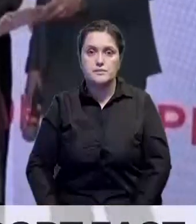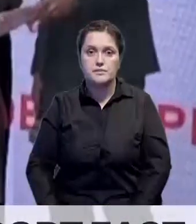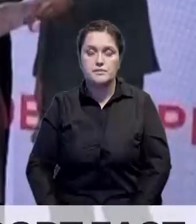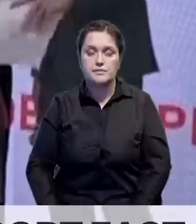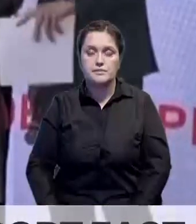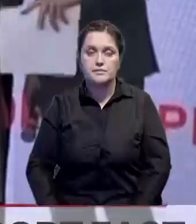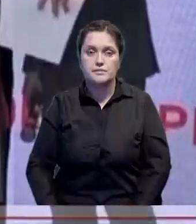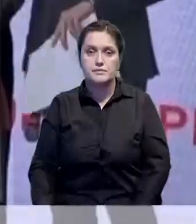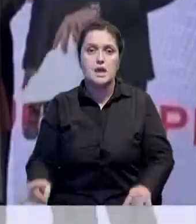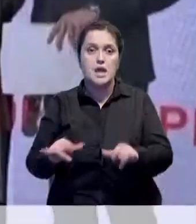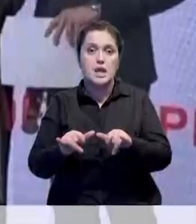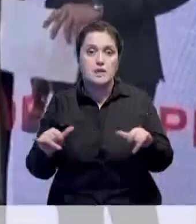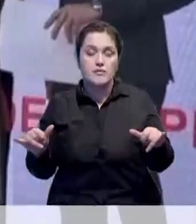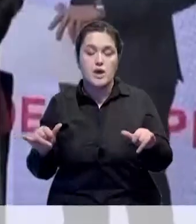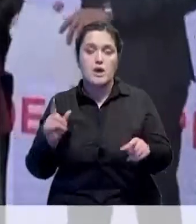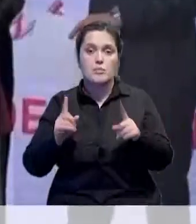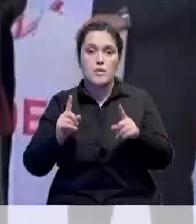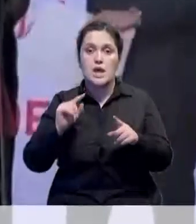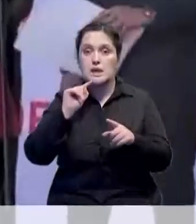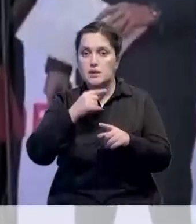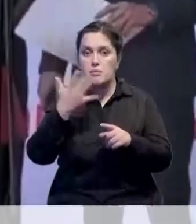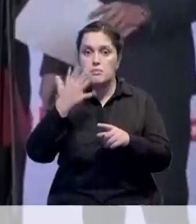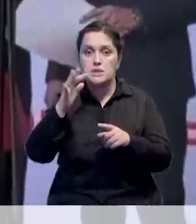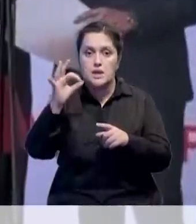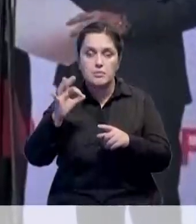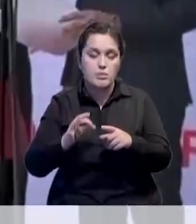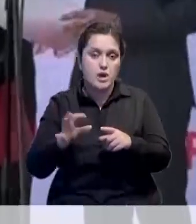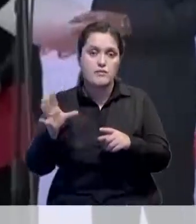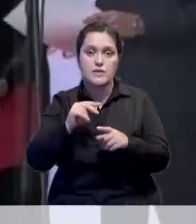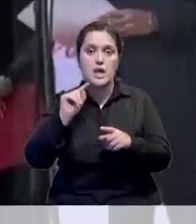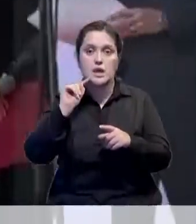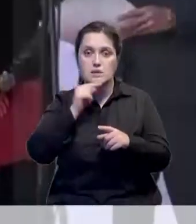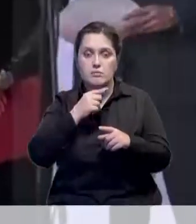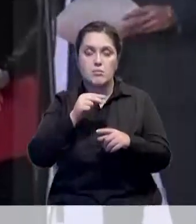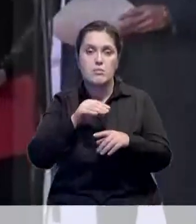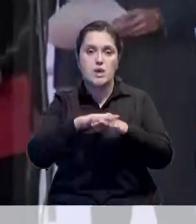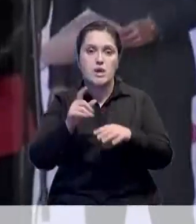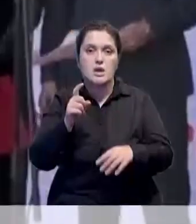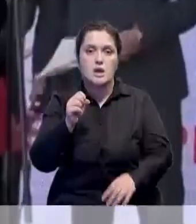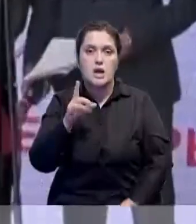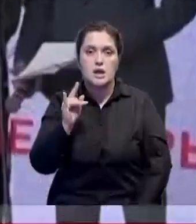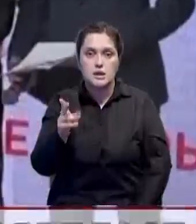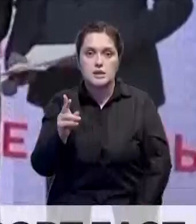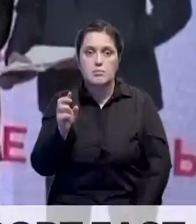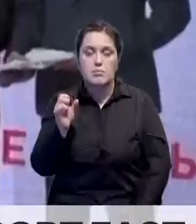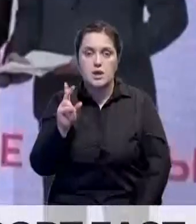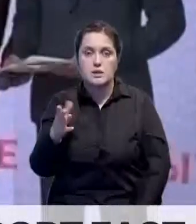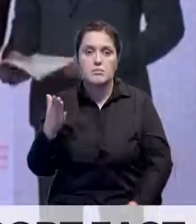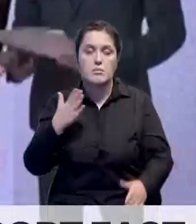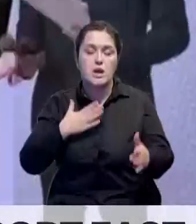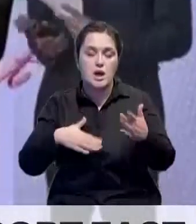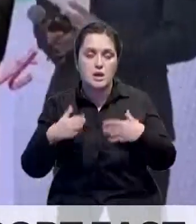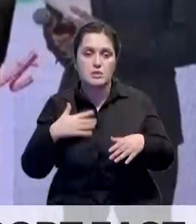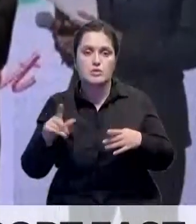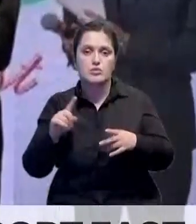реального сектора экономики. Больше 50% всей экономики страны финансирует Халыпан. И мы рады, что это имеет